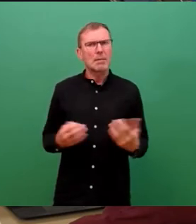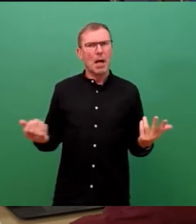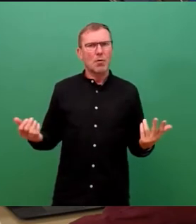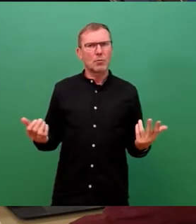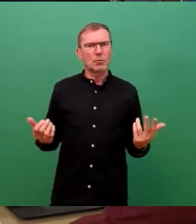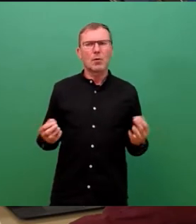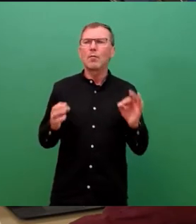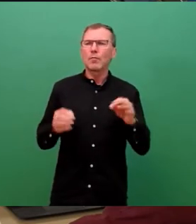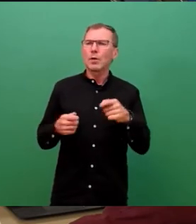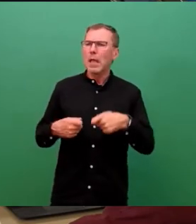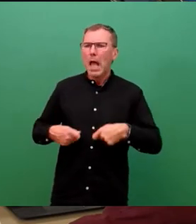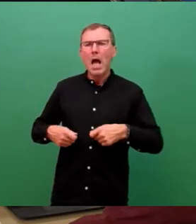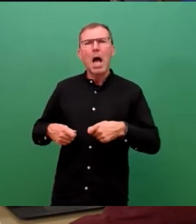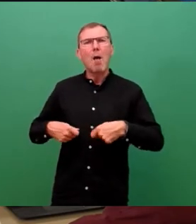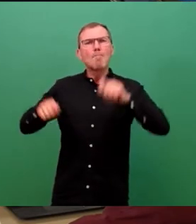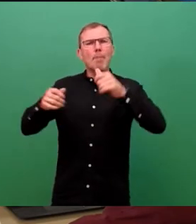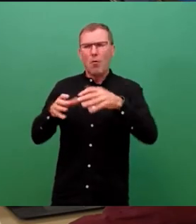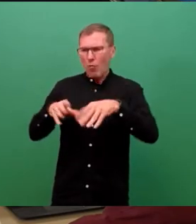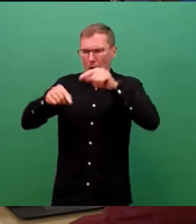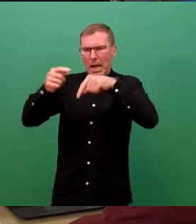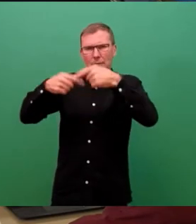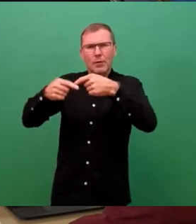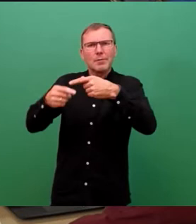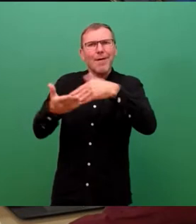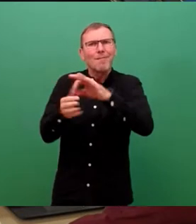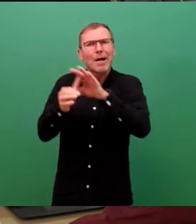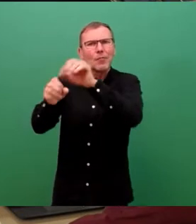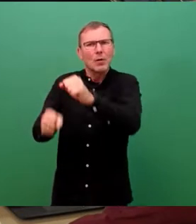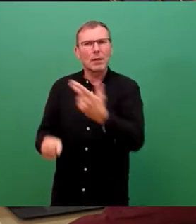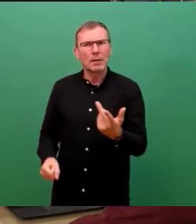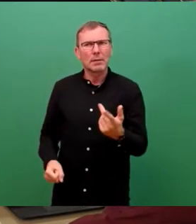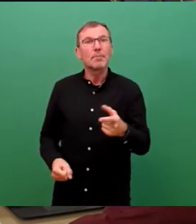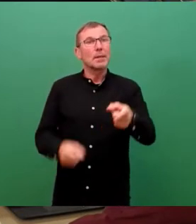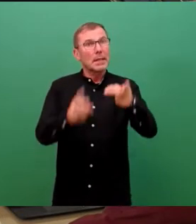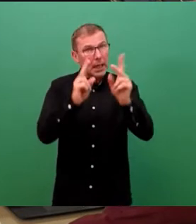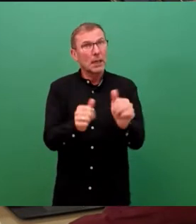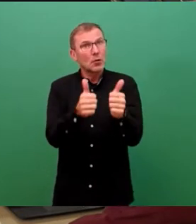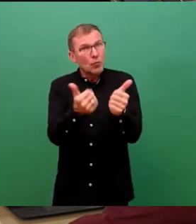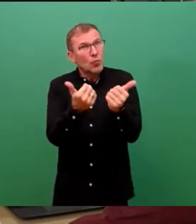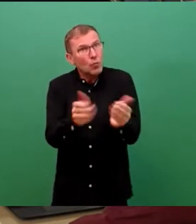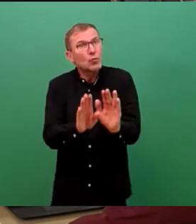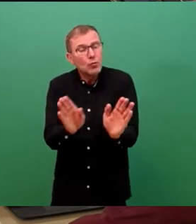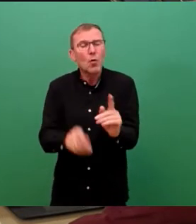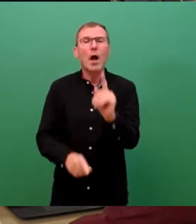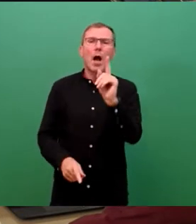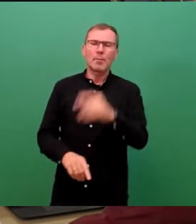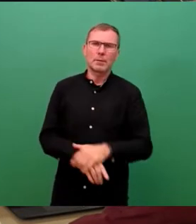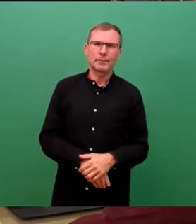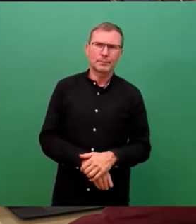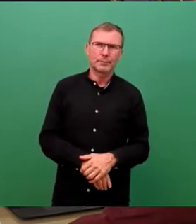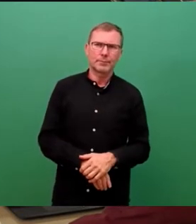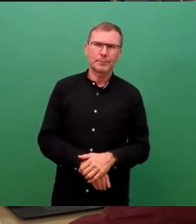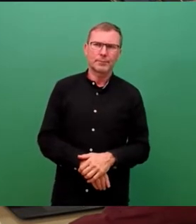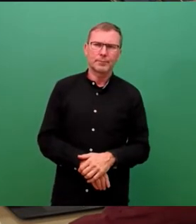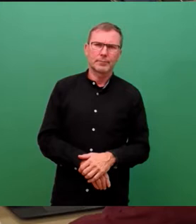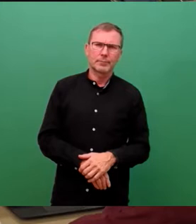auch die begonnenen Projekte fortzusetzen. Das ist richtig und das ist gut so, aber und da